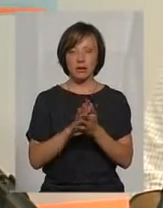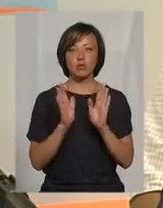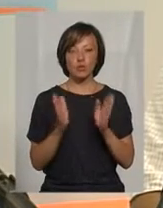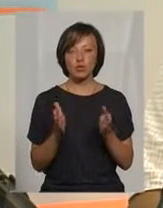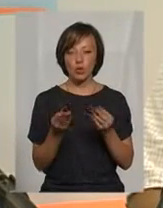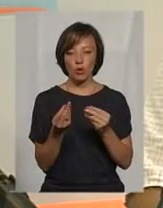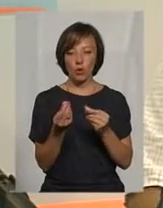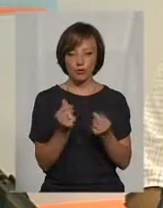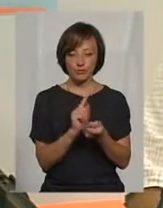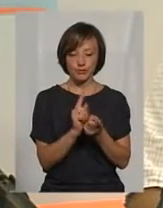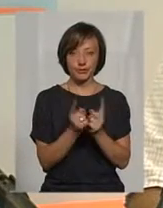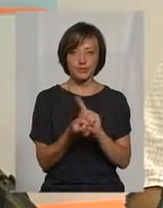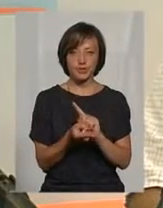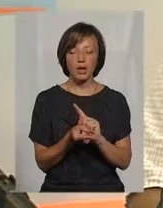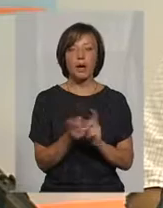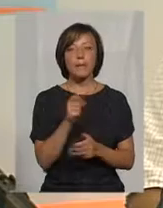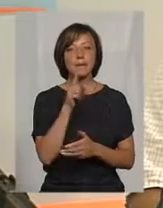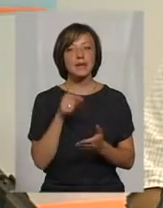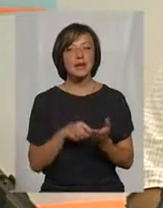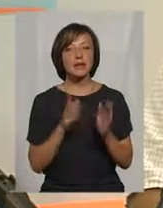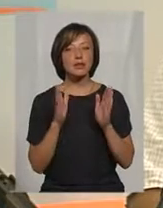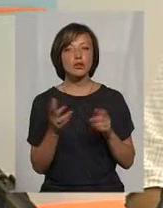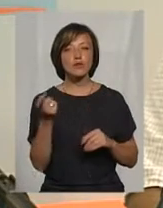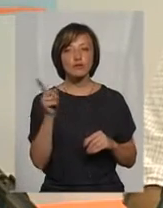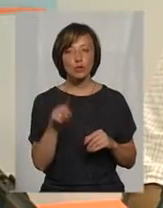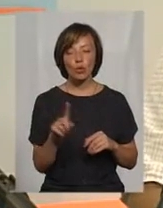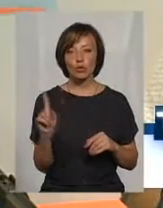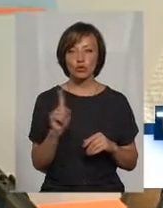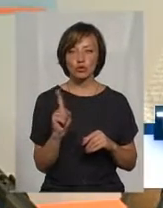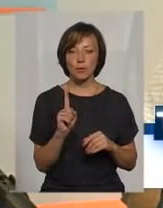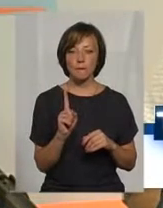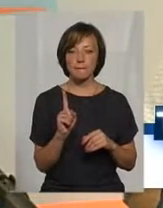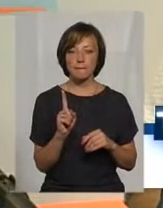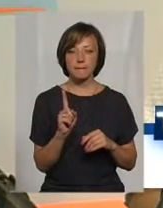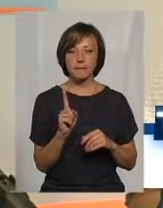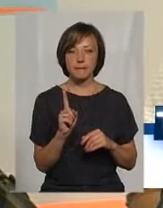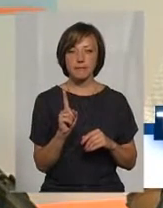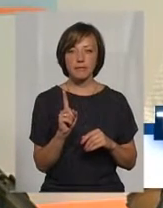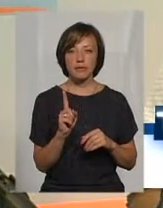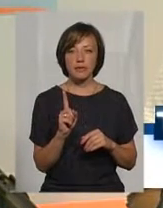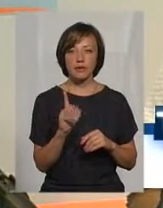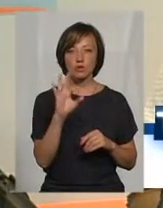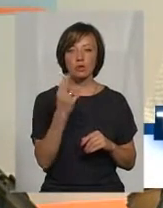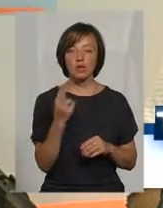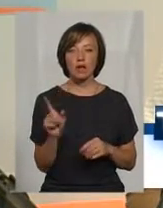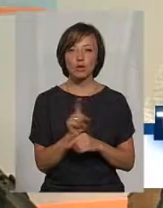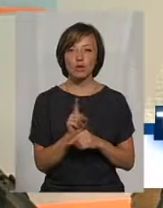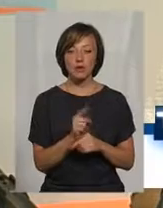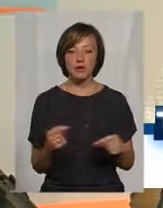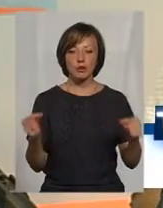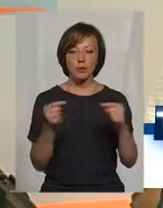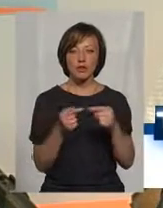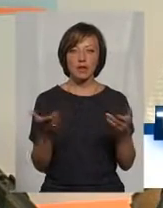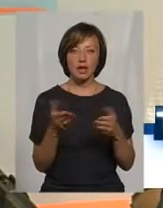монетизовані. Питання стояло лише в тому, щоби привести соціальні норми, відповідно, до